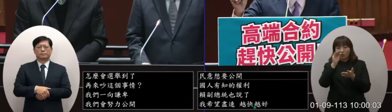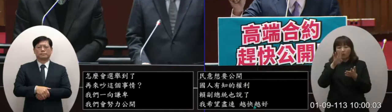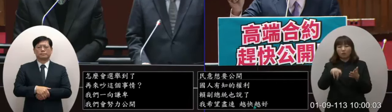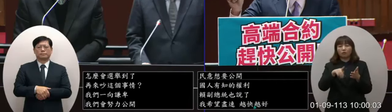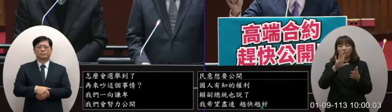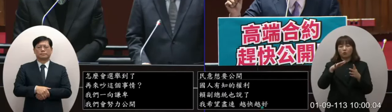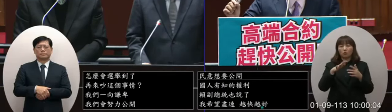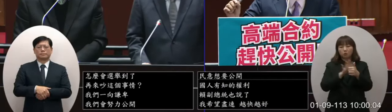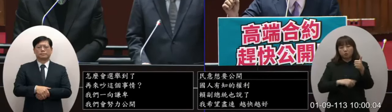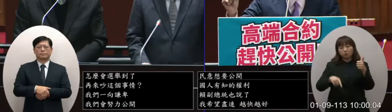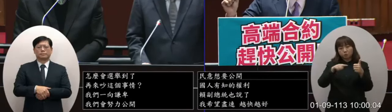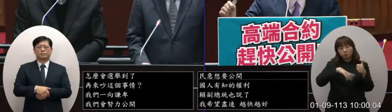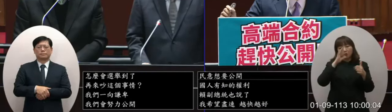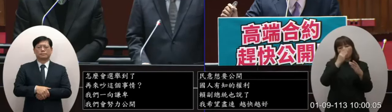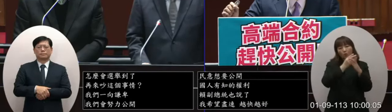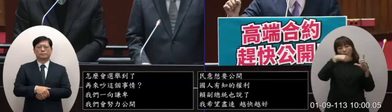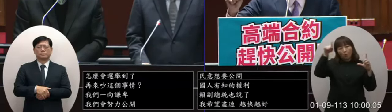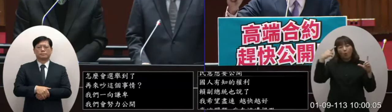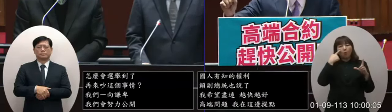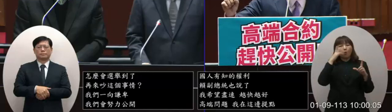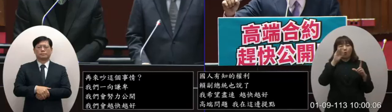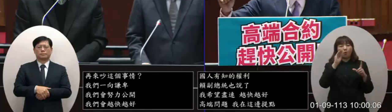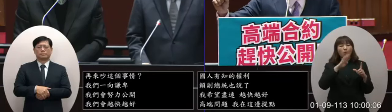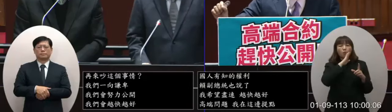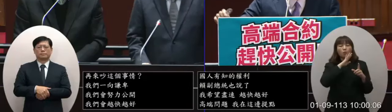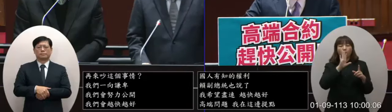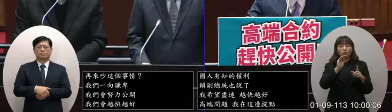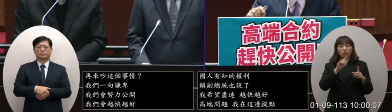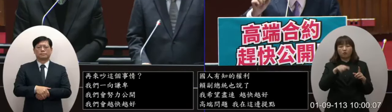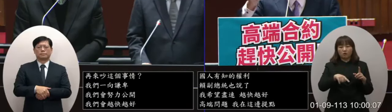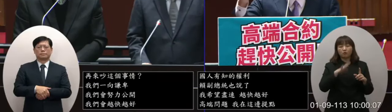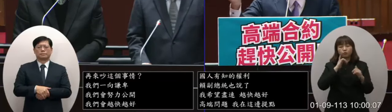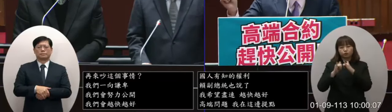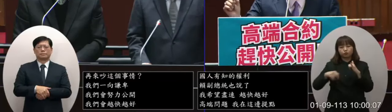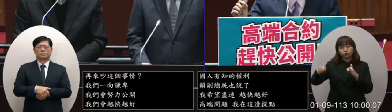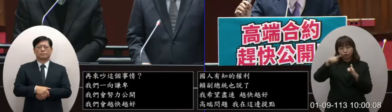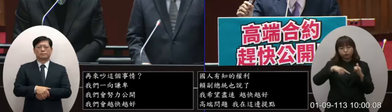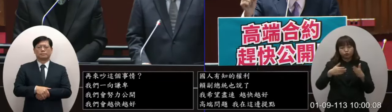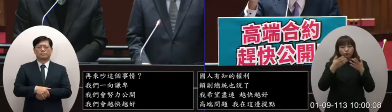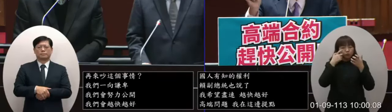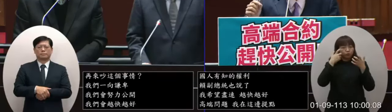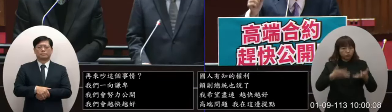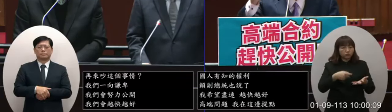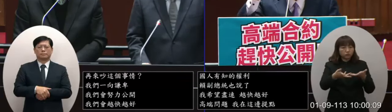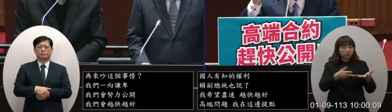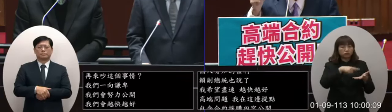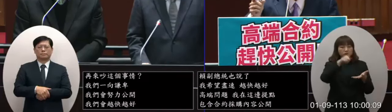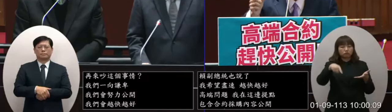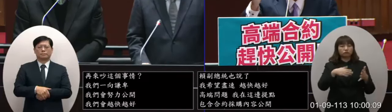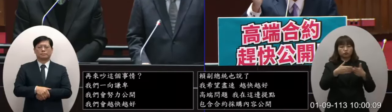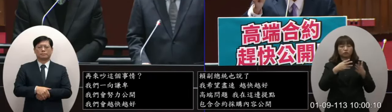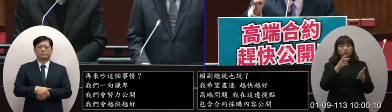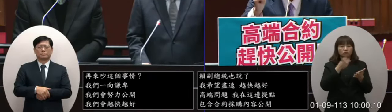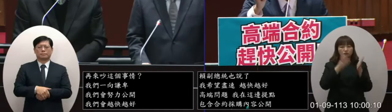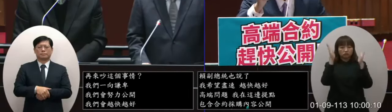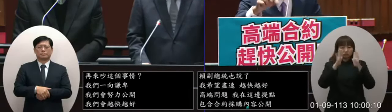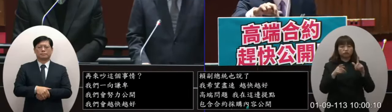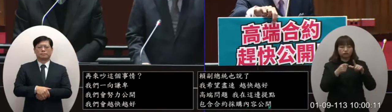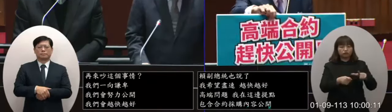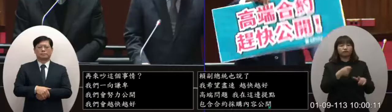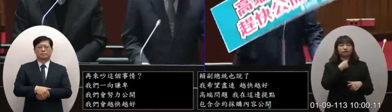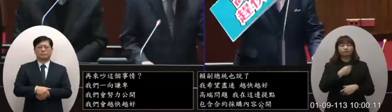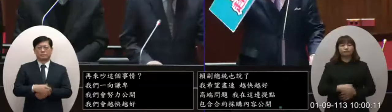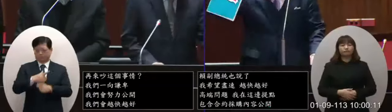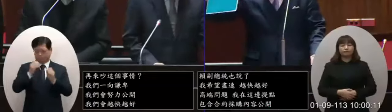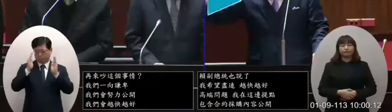有沒有相關的這個股價異常的波動其實這個是國人相對關心的議題我希望你們嚴正的態度面對謝謝